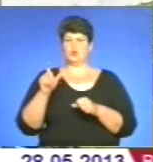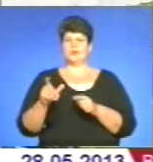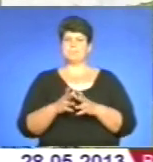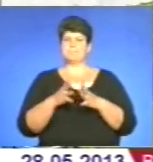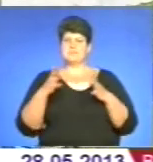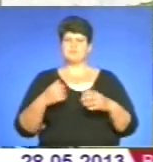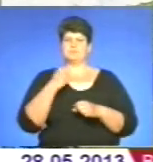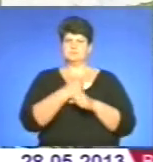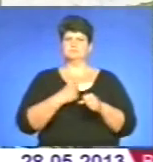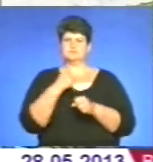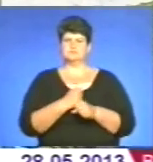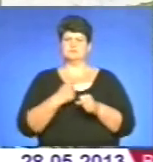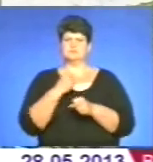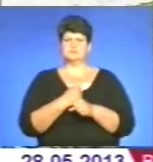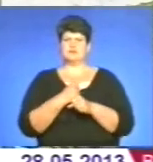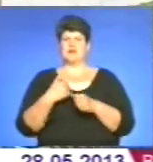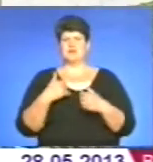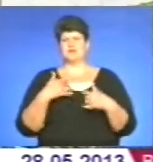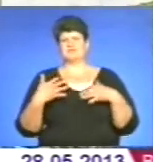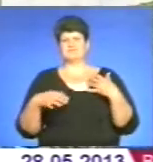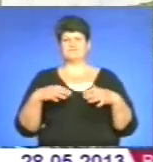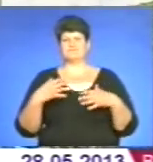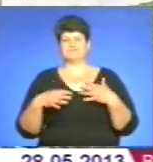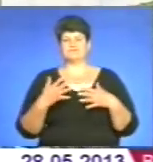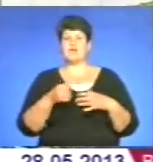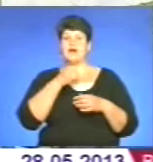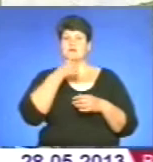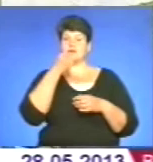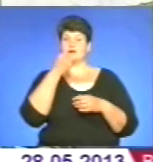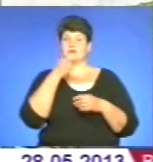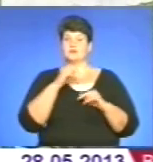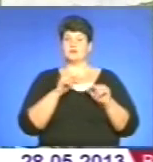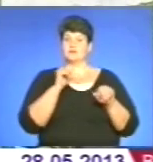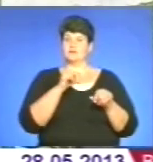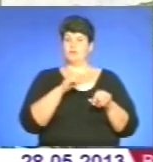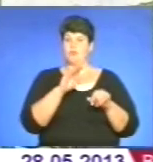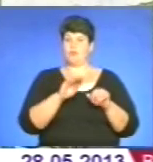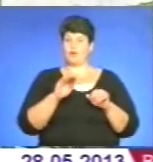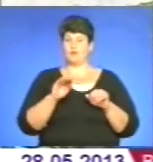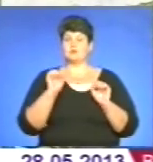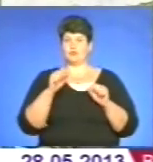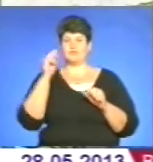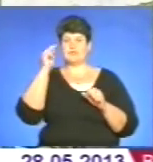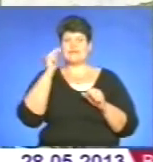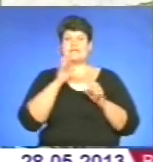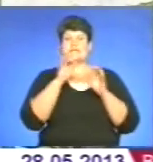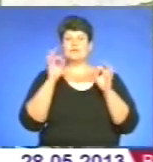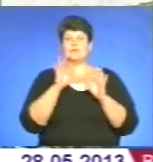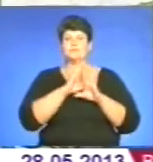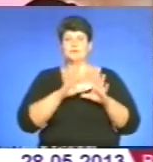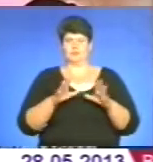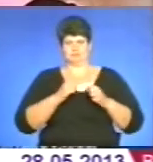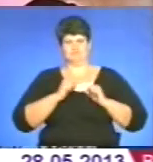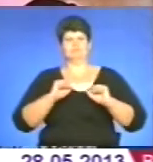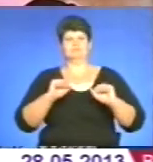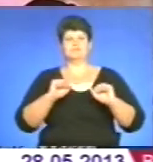такі працювітіші, ми вже такі більш розхлябані. А старші, молодших, ну, старших ніколи не буде такого молодецького напору.